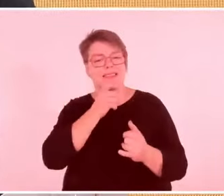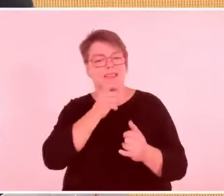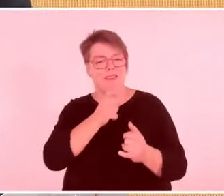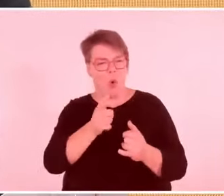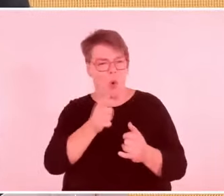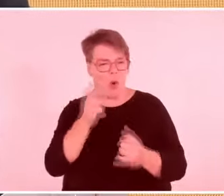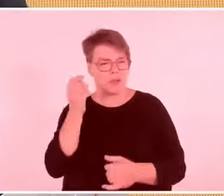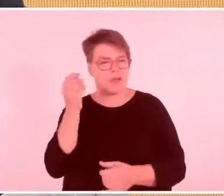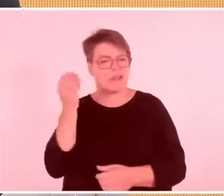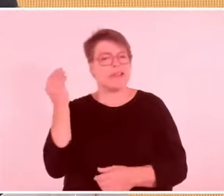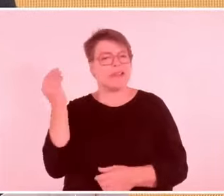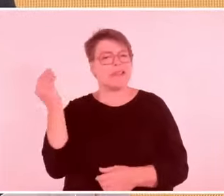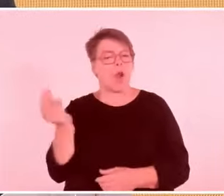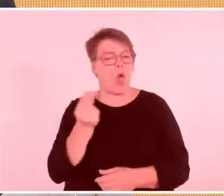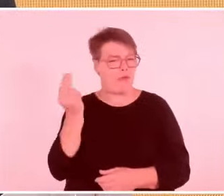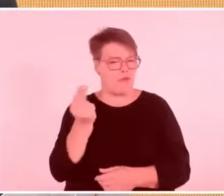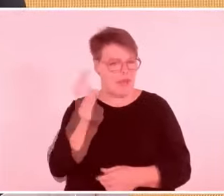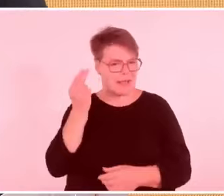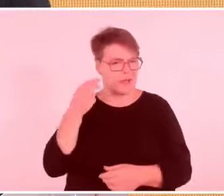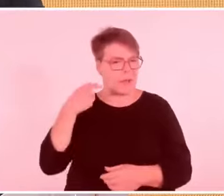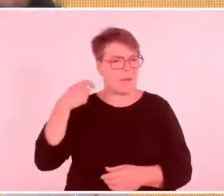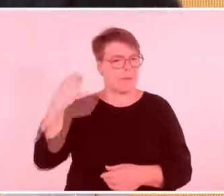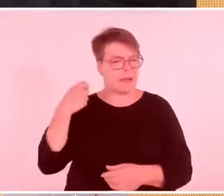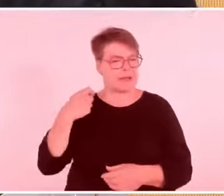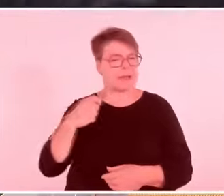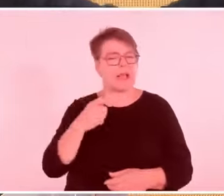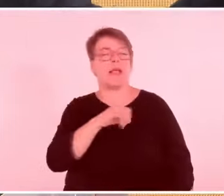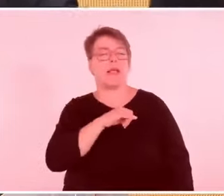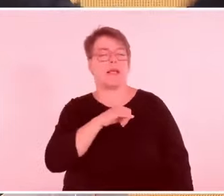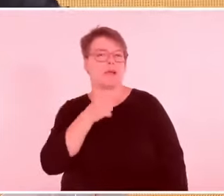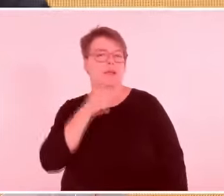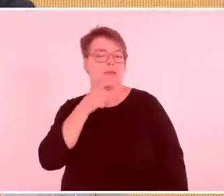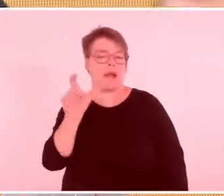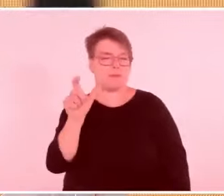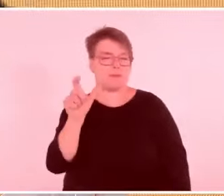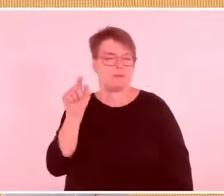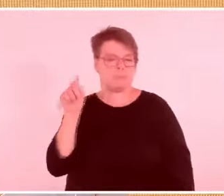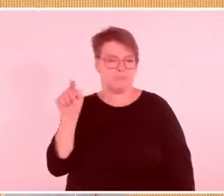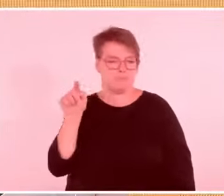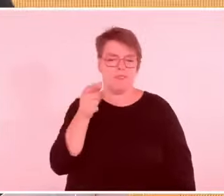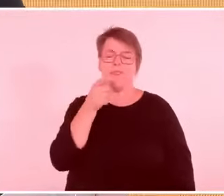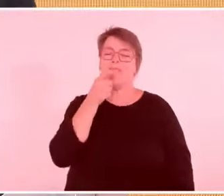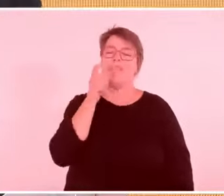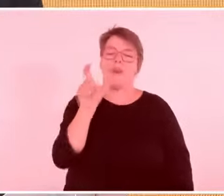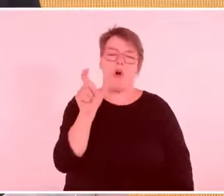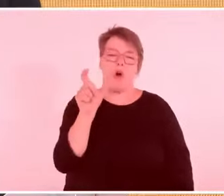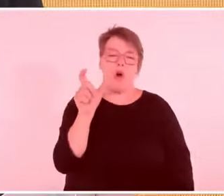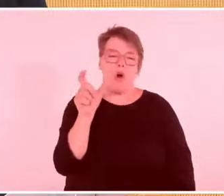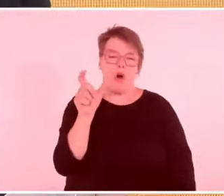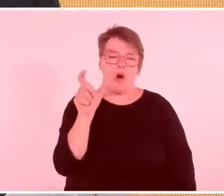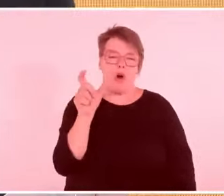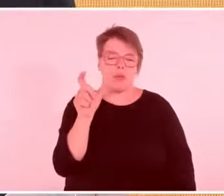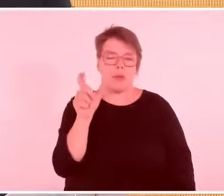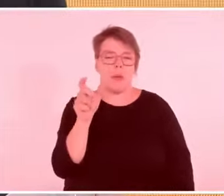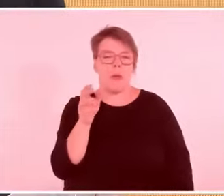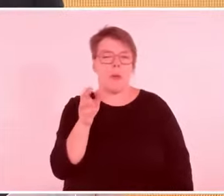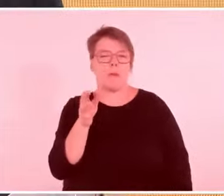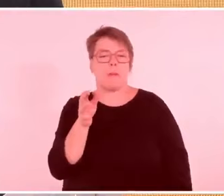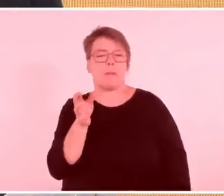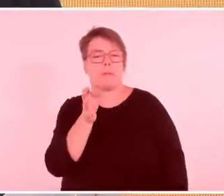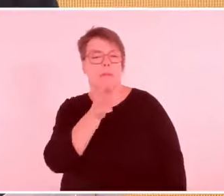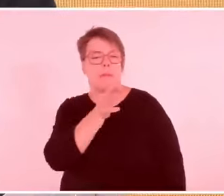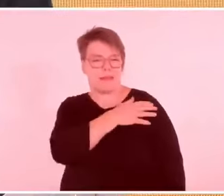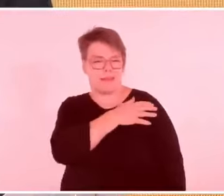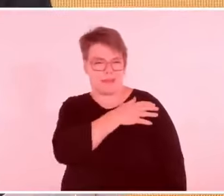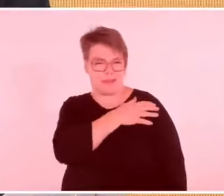Da fiel nämlich das Wort Palästinenser zum ersten und einzigen Mal heute Abend. Wir haben immer nur gehört, Hamas gegen Israel.